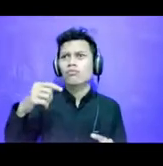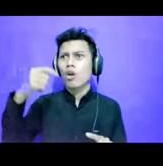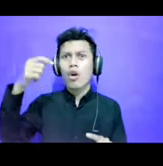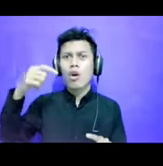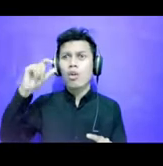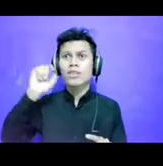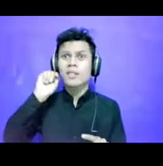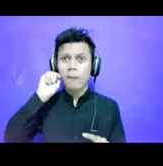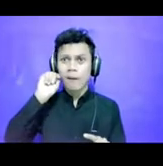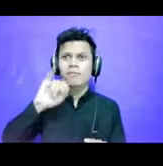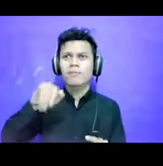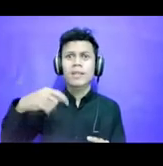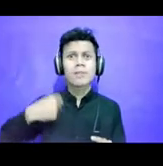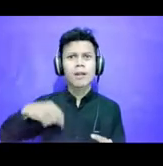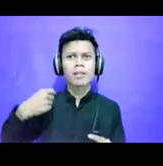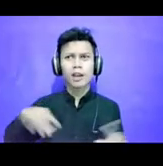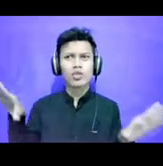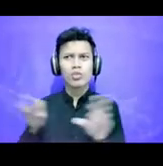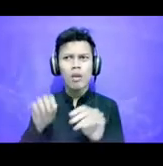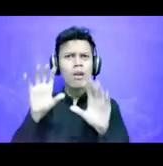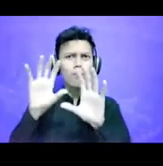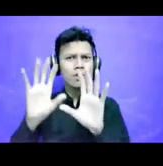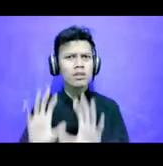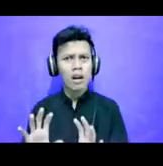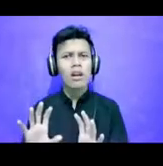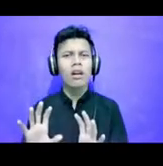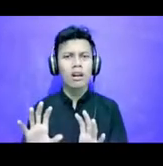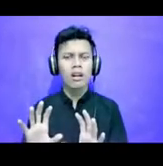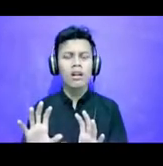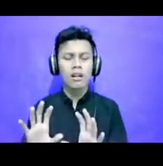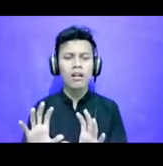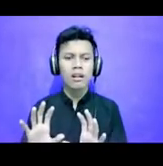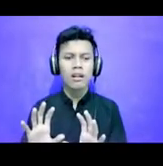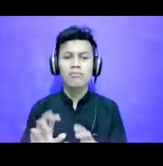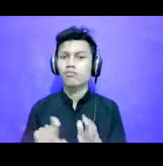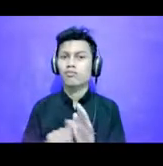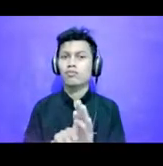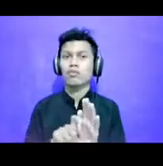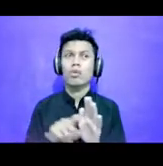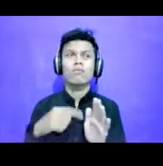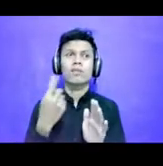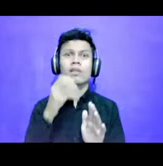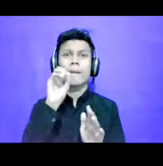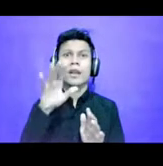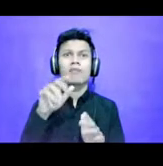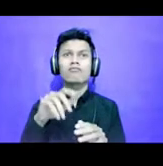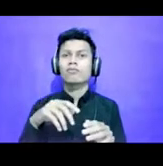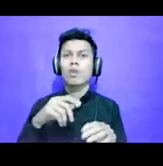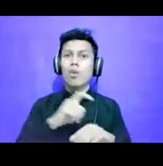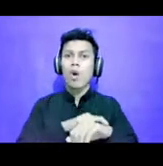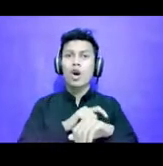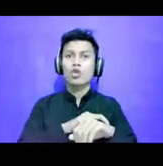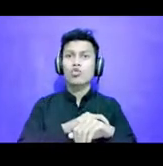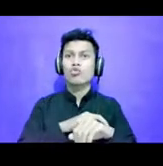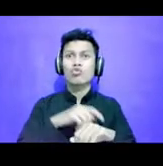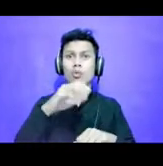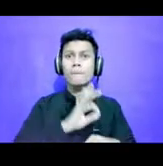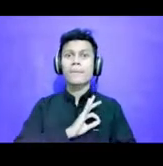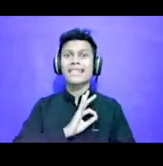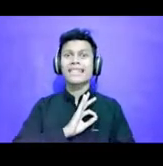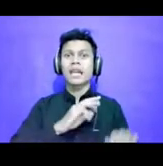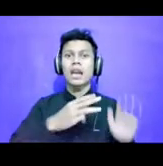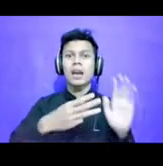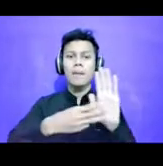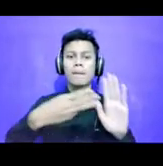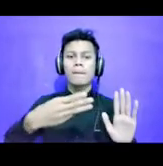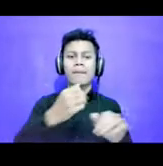Di masa-masa sebelumnya Bahkan misalnya kita bisa bilang Di masanya Megawati Presiden Megawati